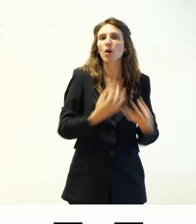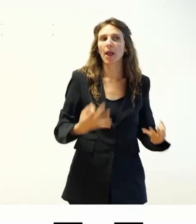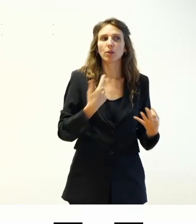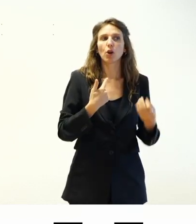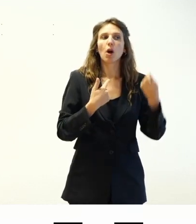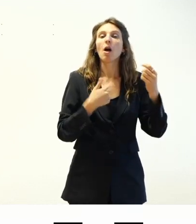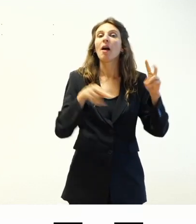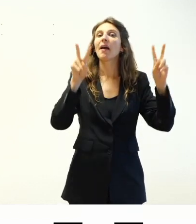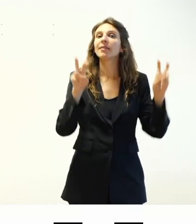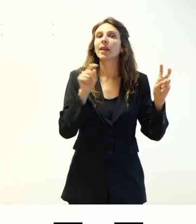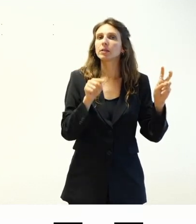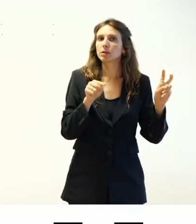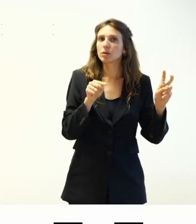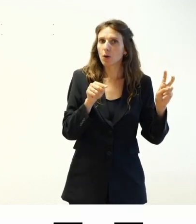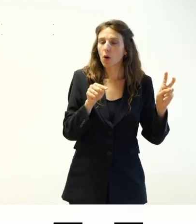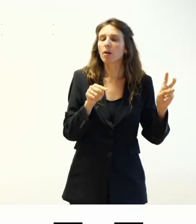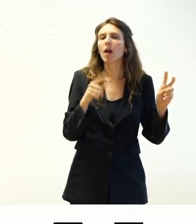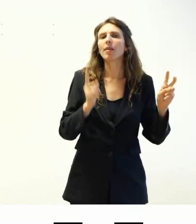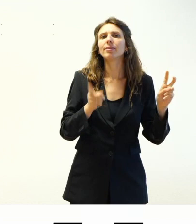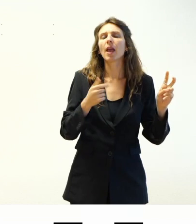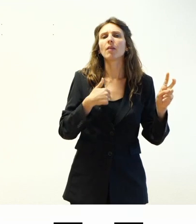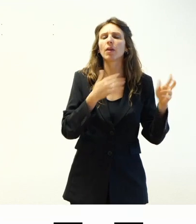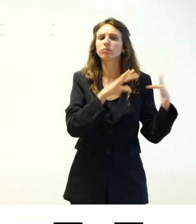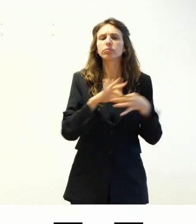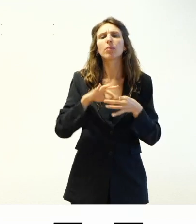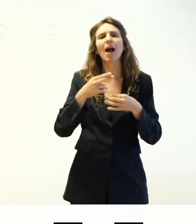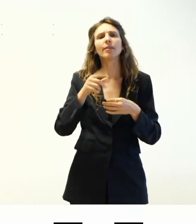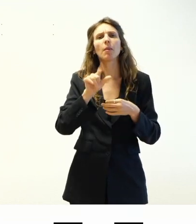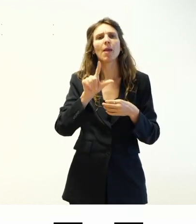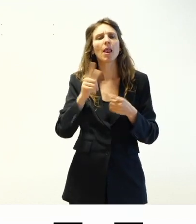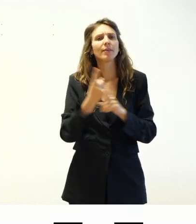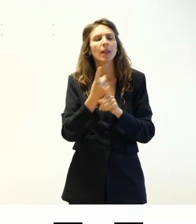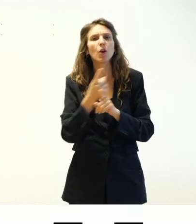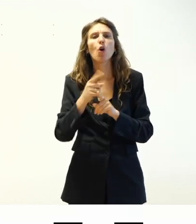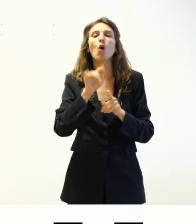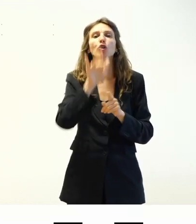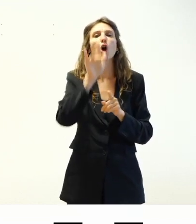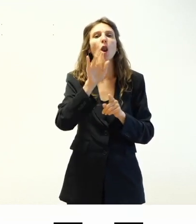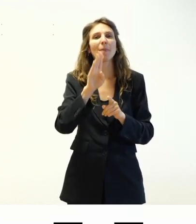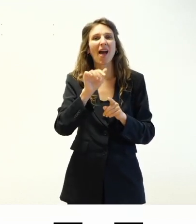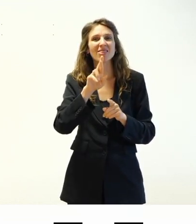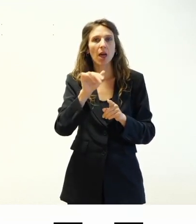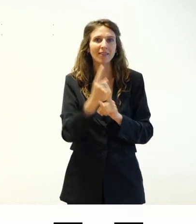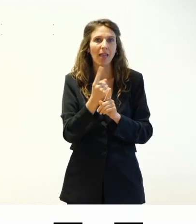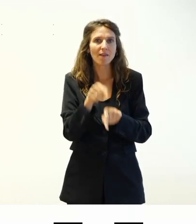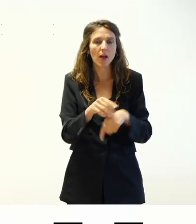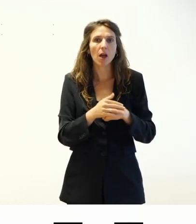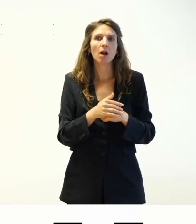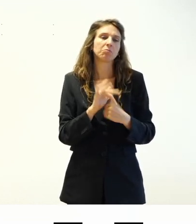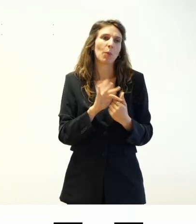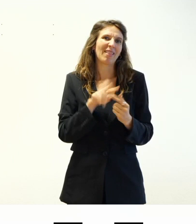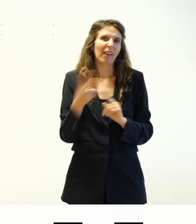essere implementata con l'elemento html header oppure avere il role banner alternativa